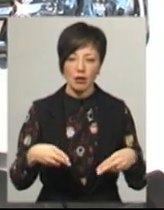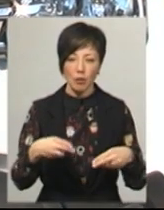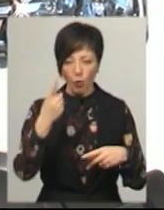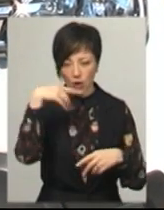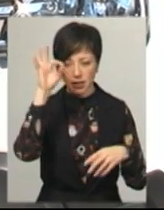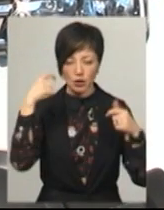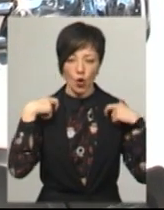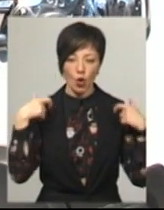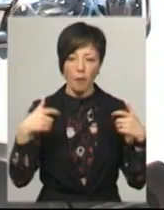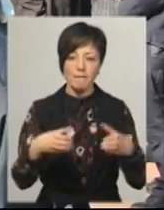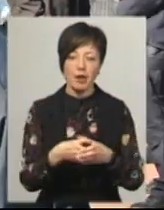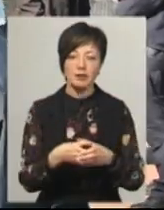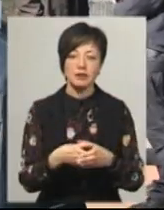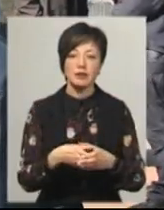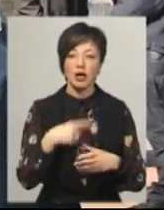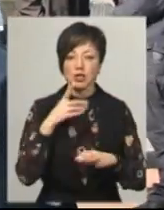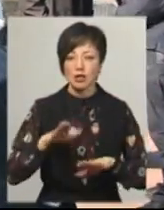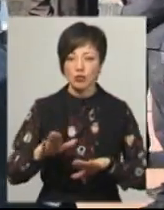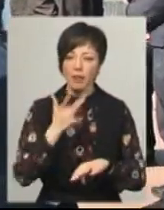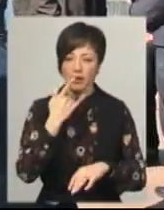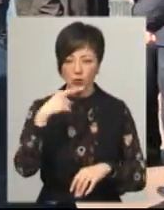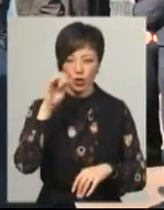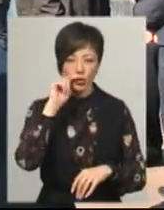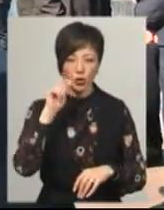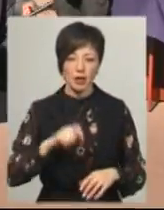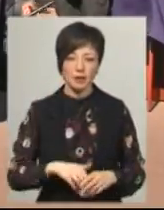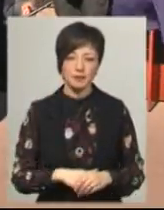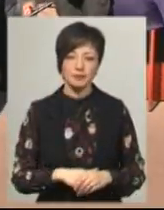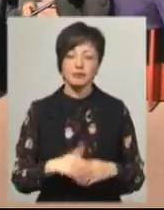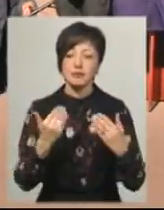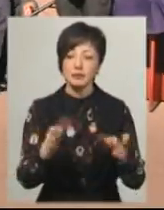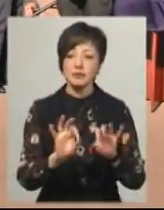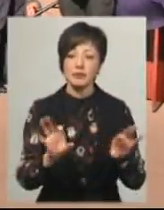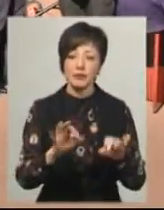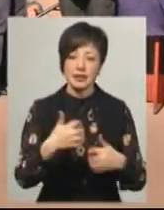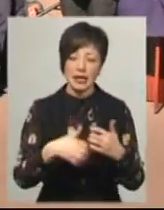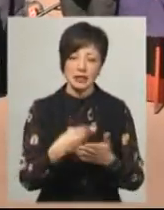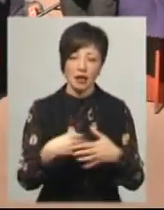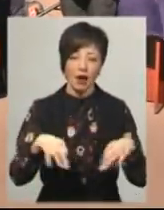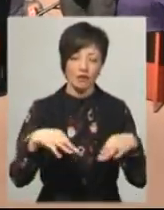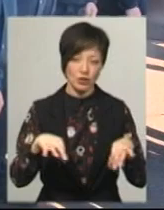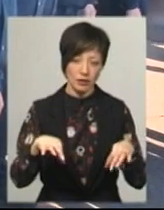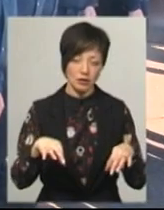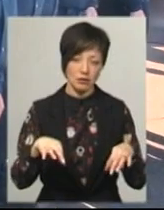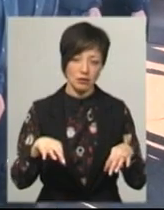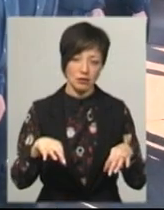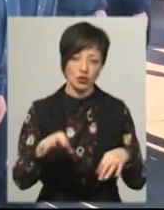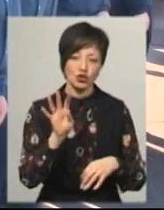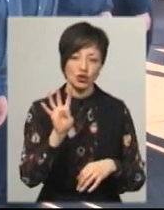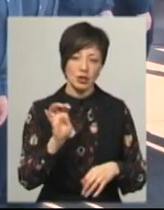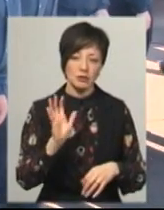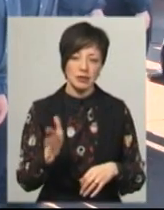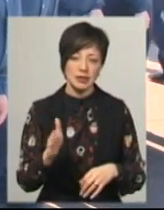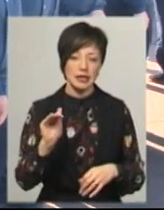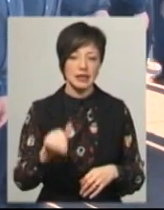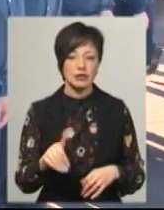офіцерів громад, каже заступник голови Нацполіції України Олександр Фацевич. За його словами, середня ціна автівки для поліцейських офіцерів – 450